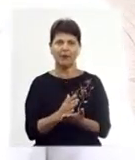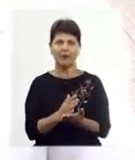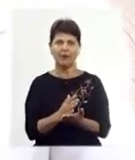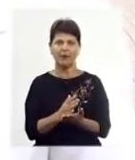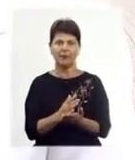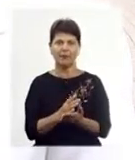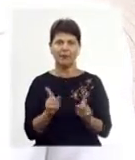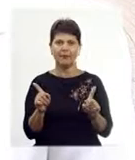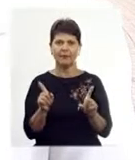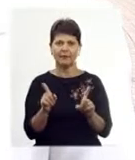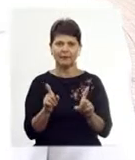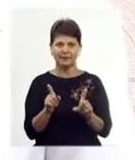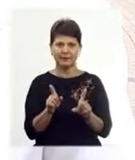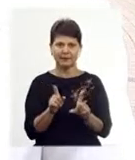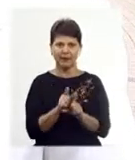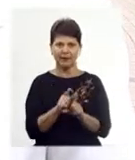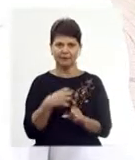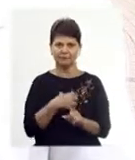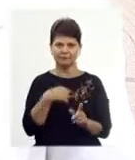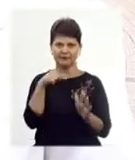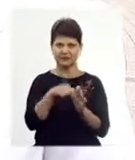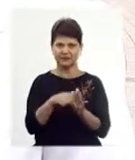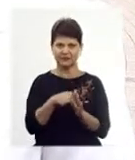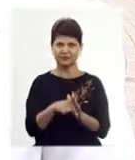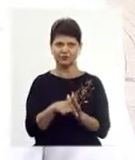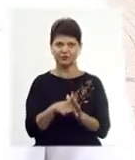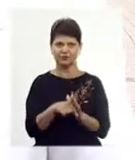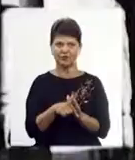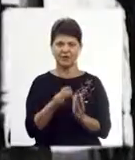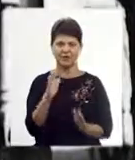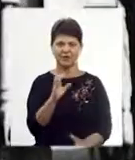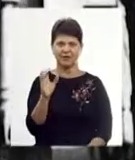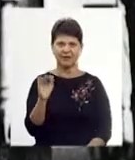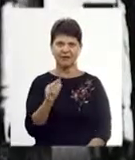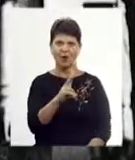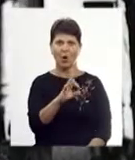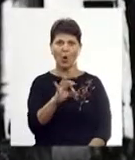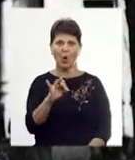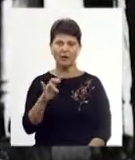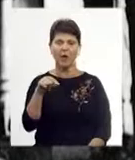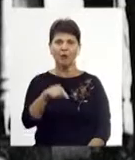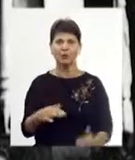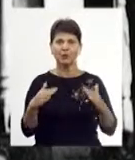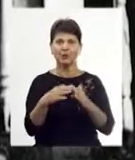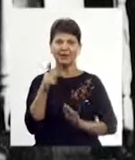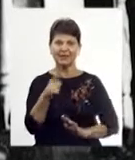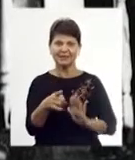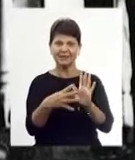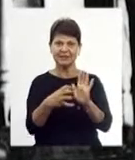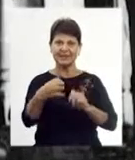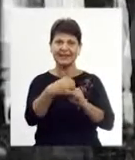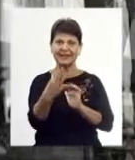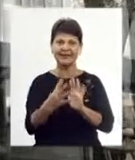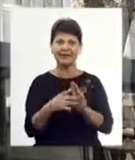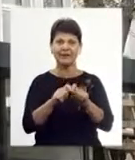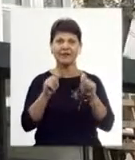непересічне значення – це В'ячеслав Федорович Курінів. Саме в цій будівлі у 1919 році